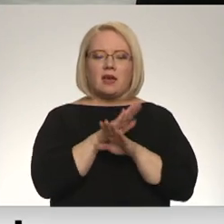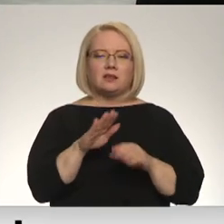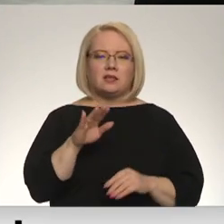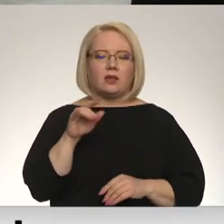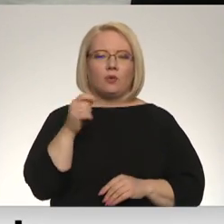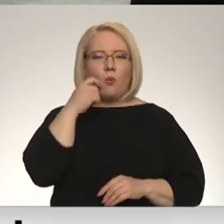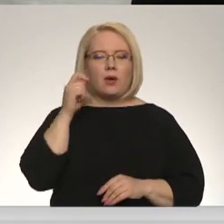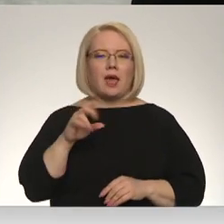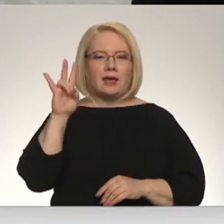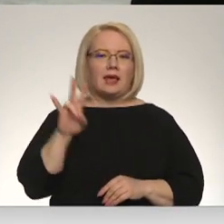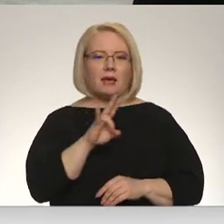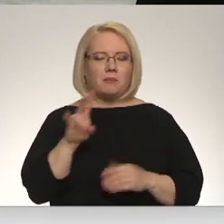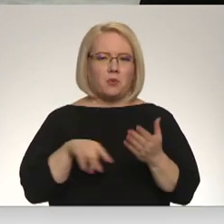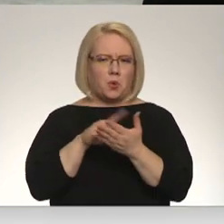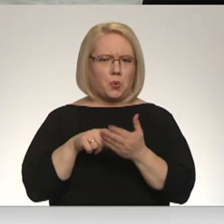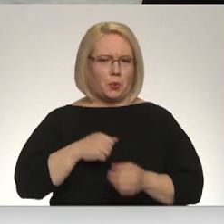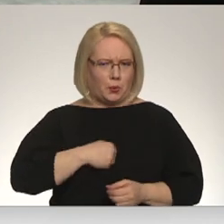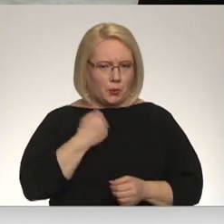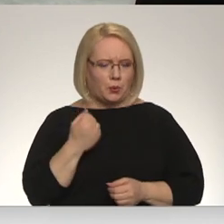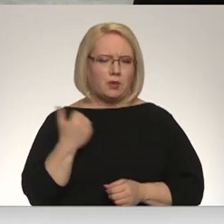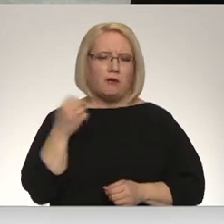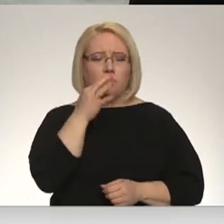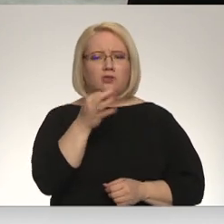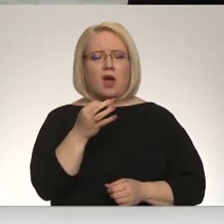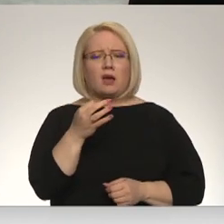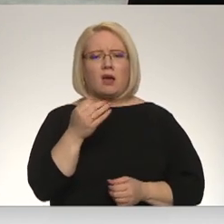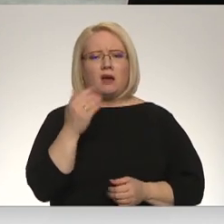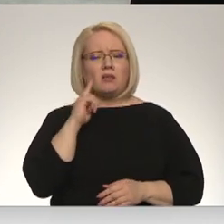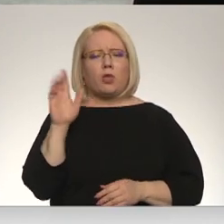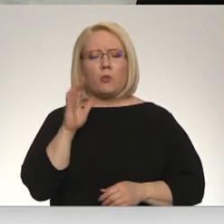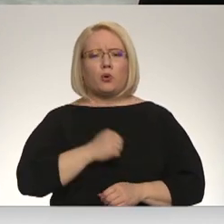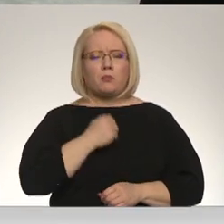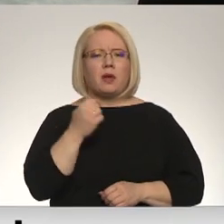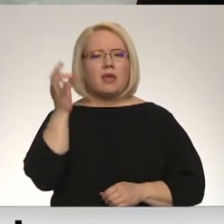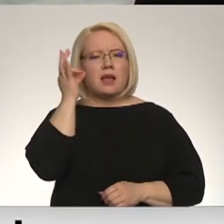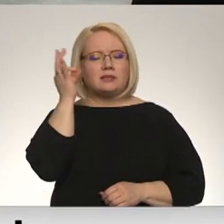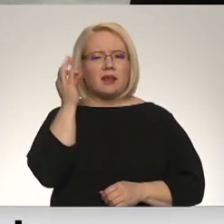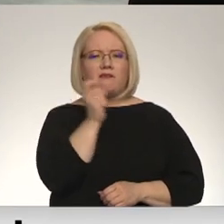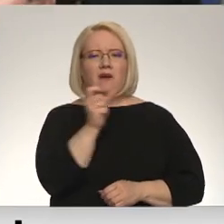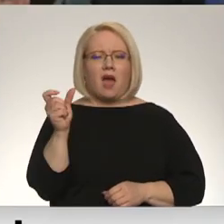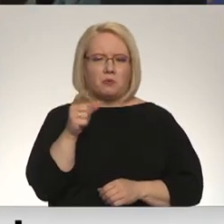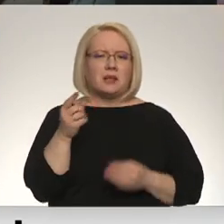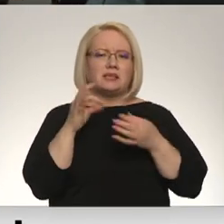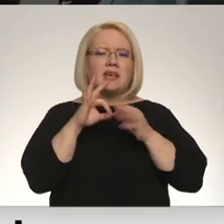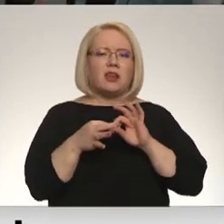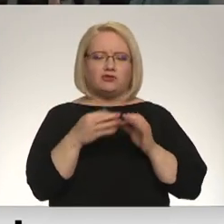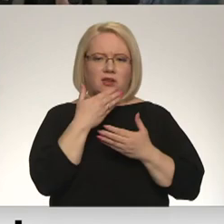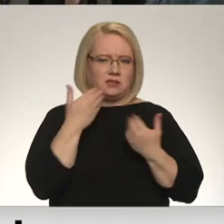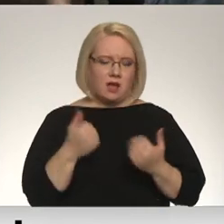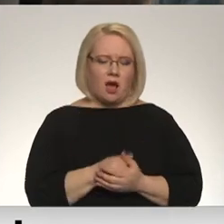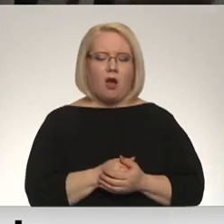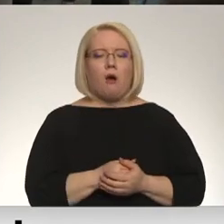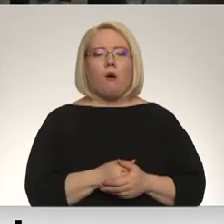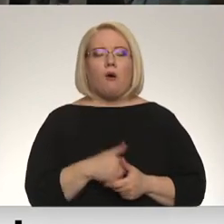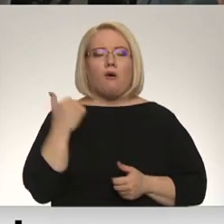Nē, es nedomāju, ka tā ir grūta. Varbūt vārdu, atcerēties uz vārdu, bet tas nav nekas atzīts. Bērni saprot